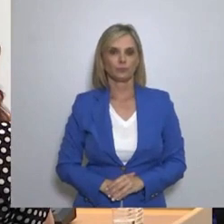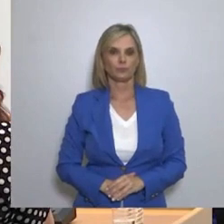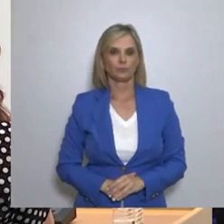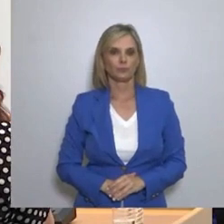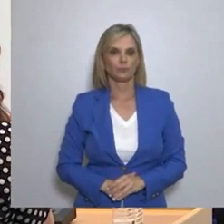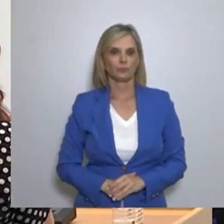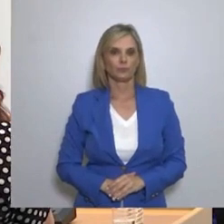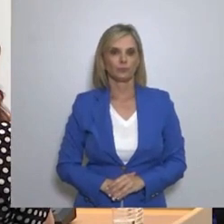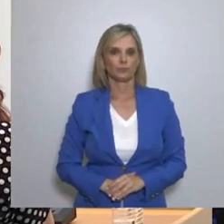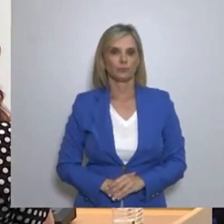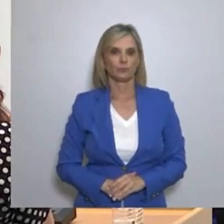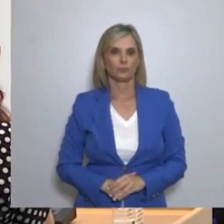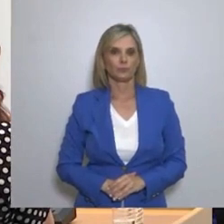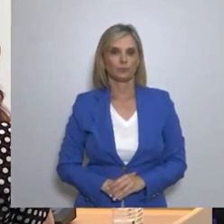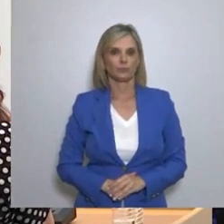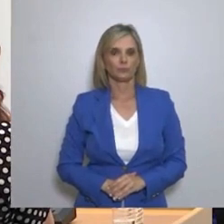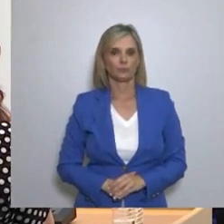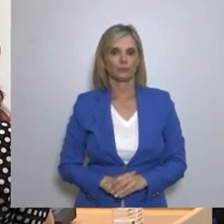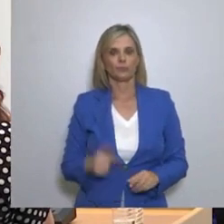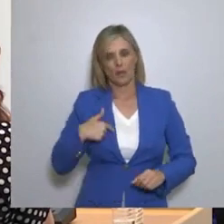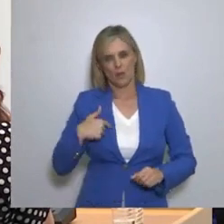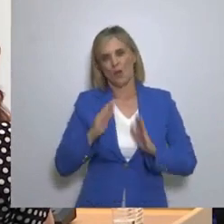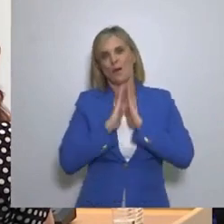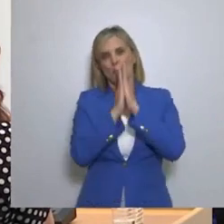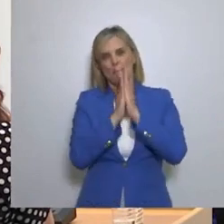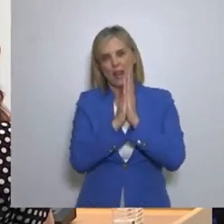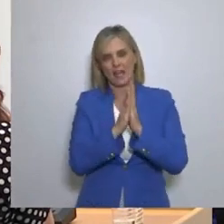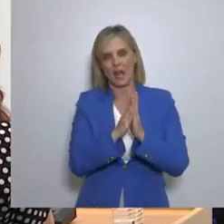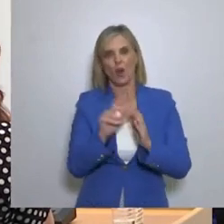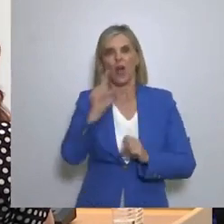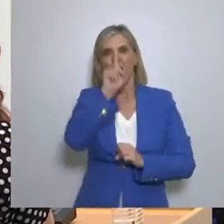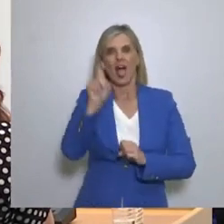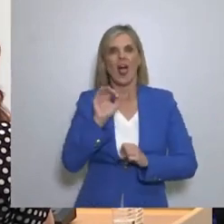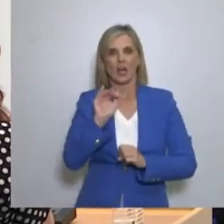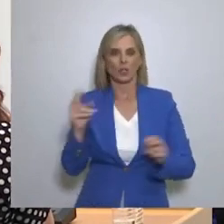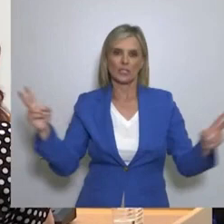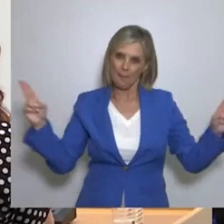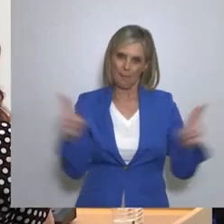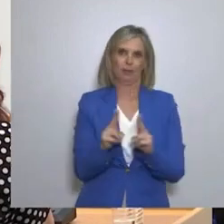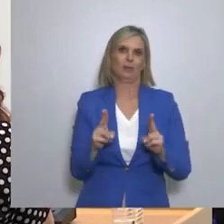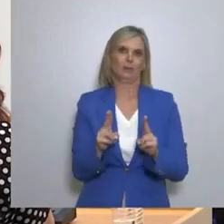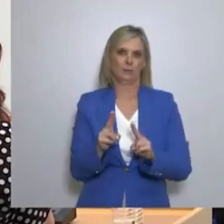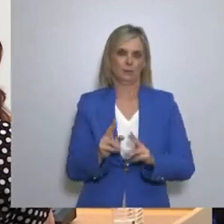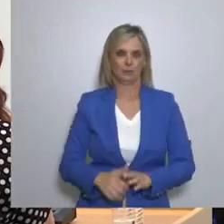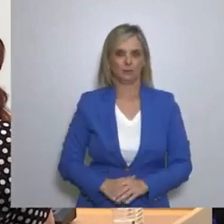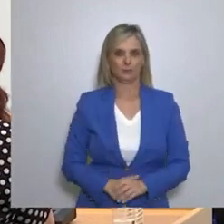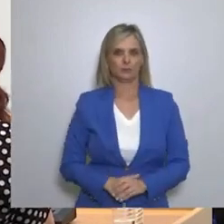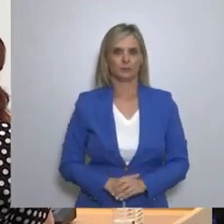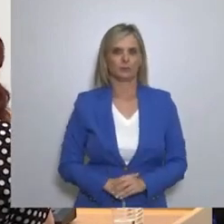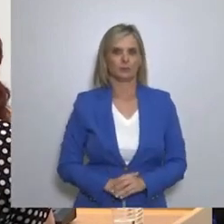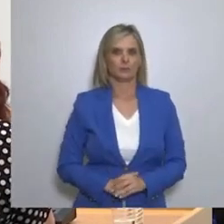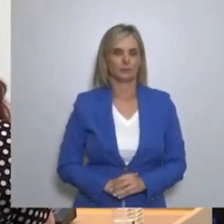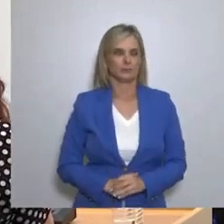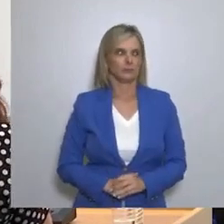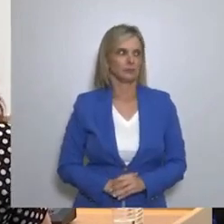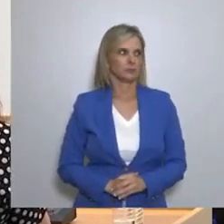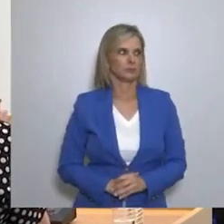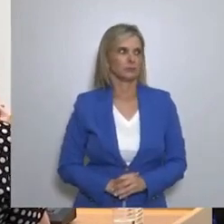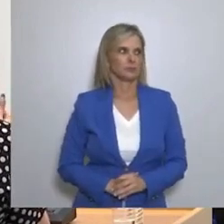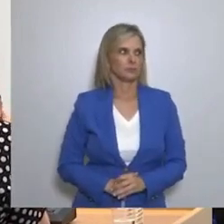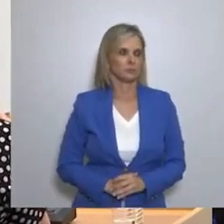στις απαντήσεις πιο κοφτοί Χωρίς κανένα άλλο περιπτώ Το χρόνο μας πιέζει Επόμενη ερώτηση